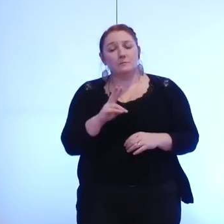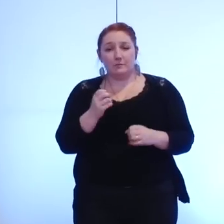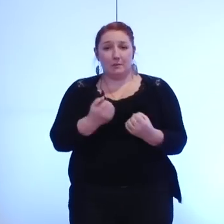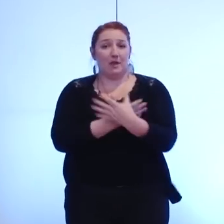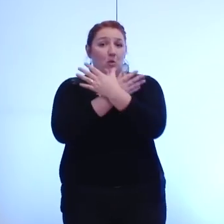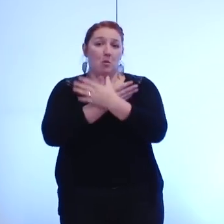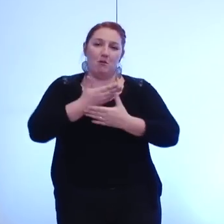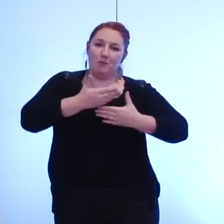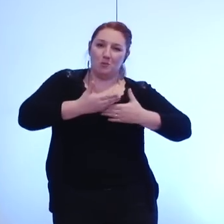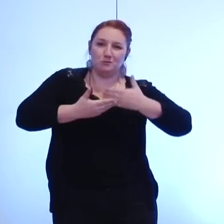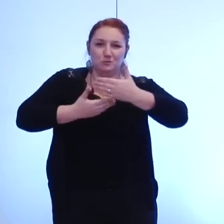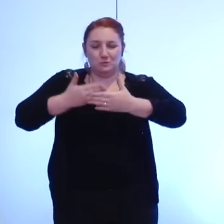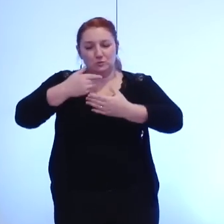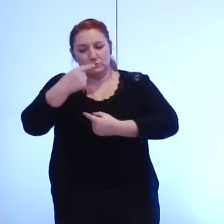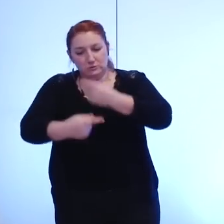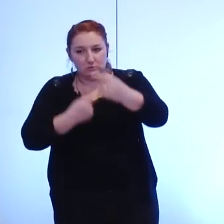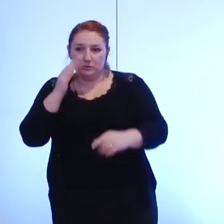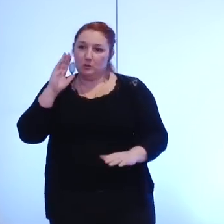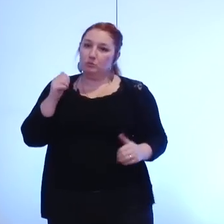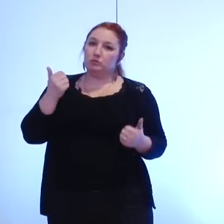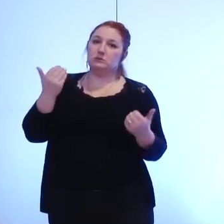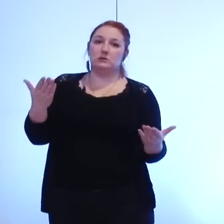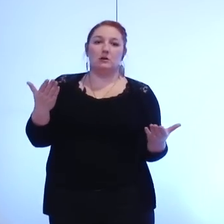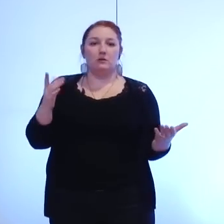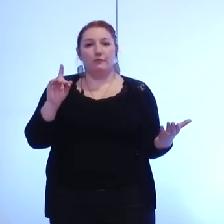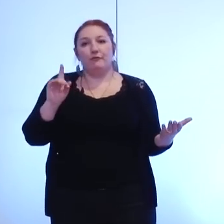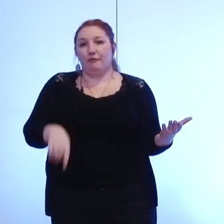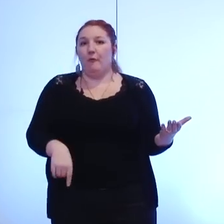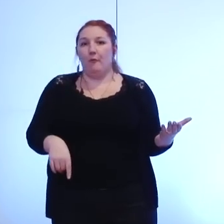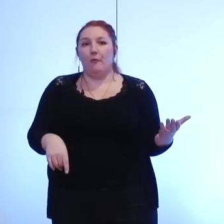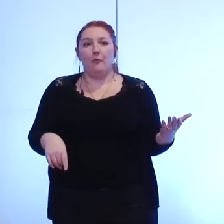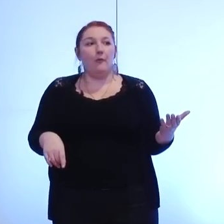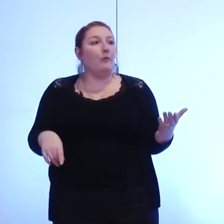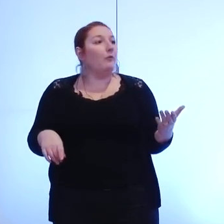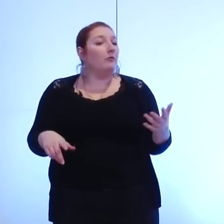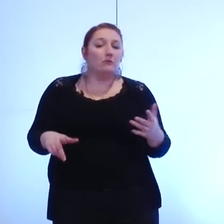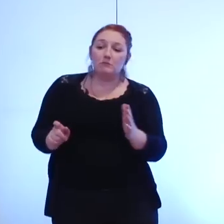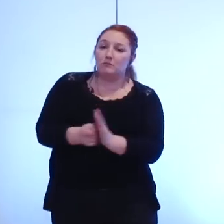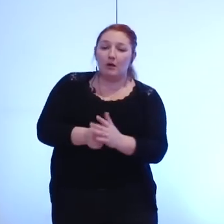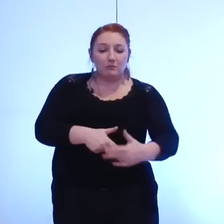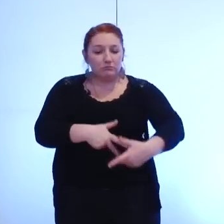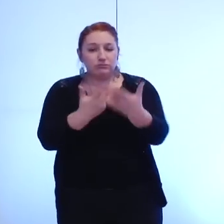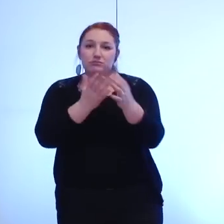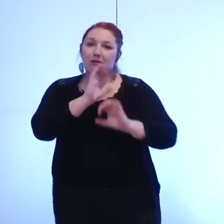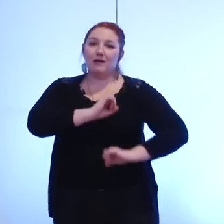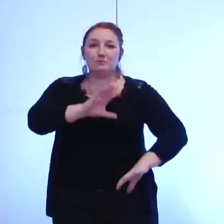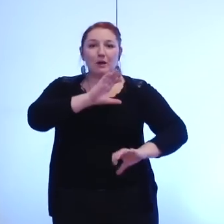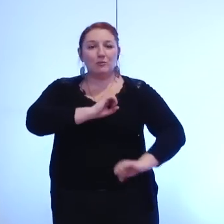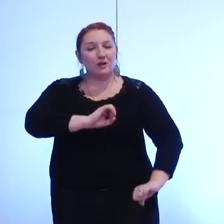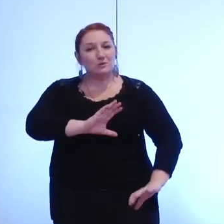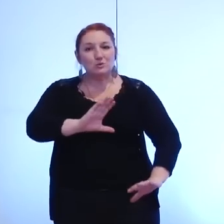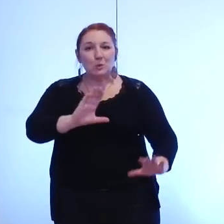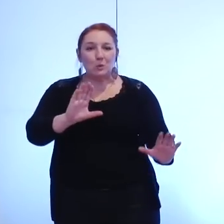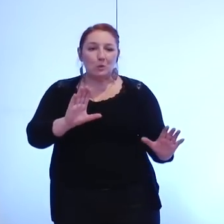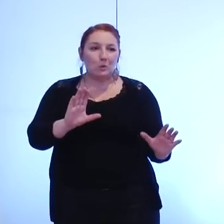pour cela que nous devons être là aussi dans ces phases d'expérimentation l'idée que nous puissions demain